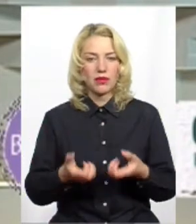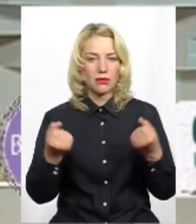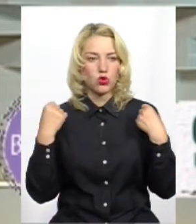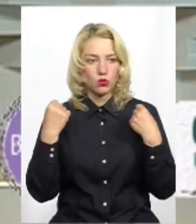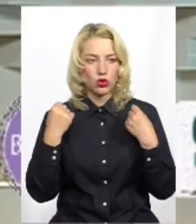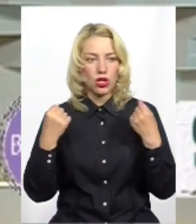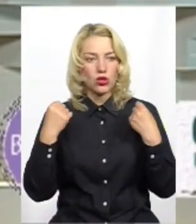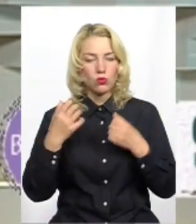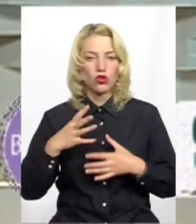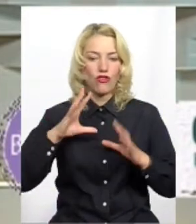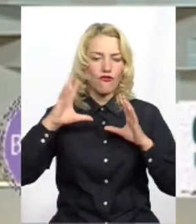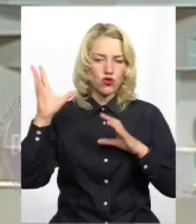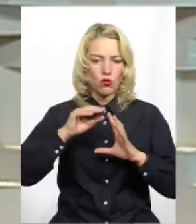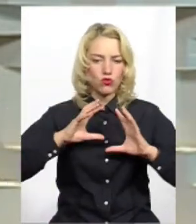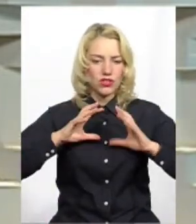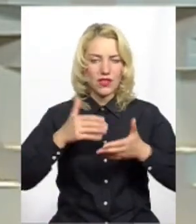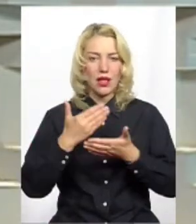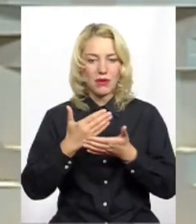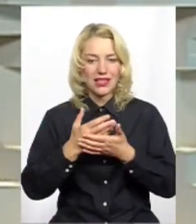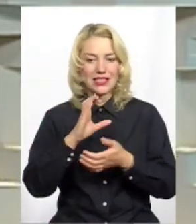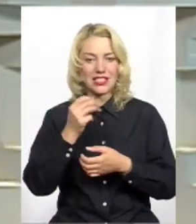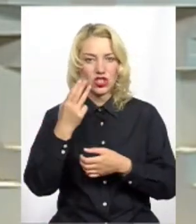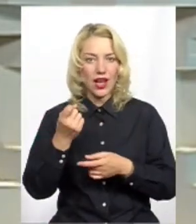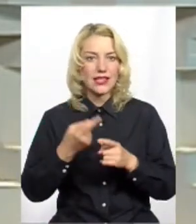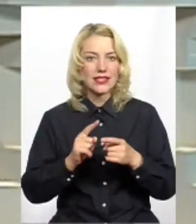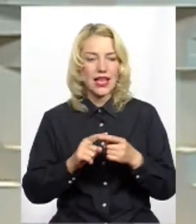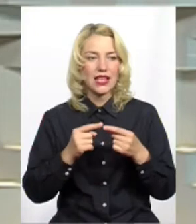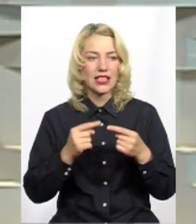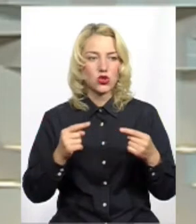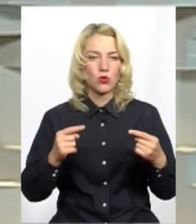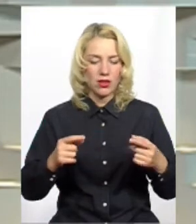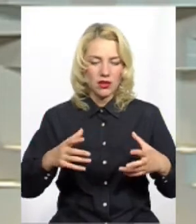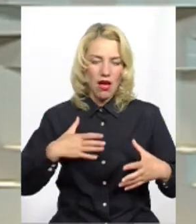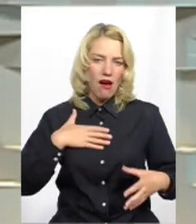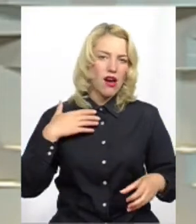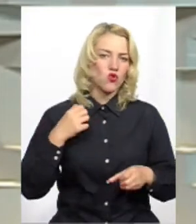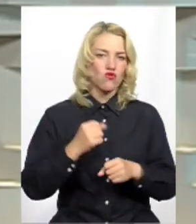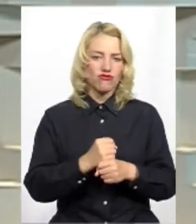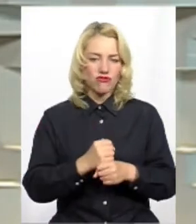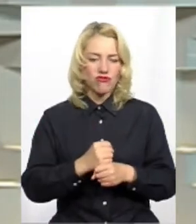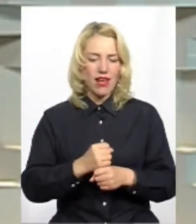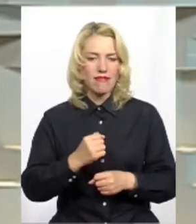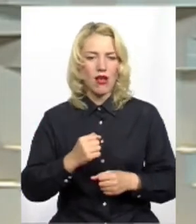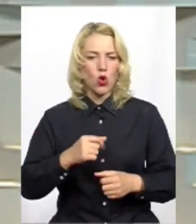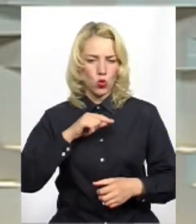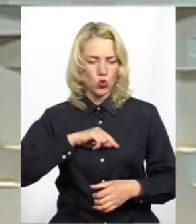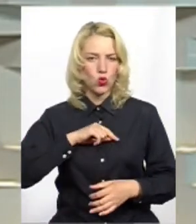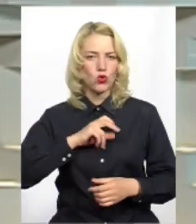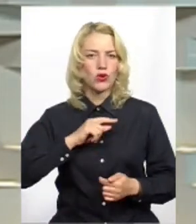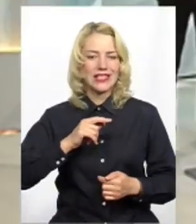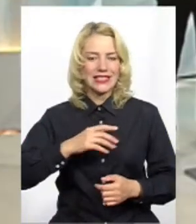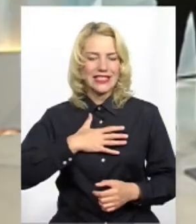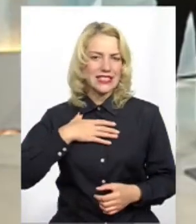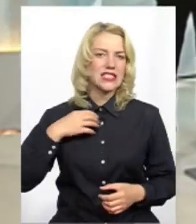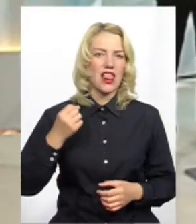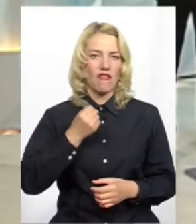Спорт в усьому світі, наприклад, в США, є інструментом гартування духу і підприємницького духу в першу чергу. Тобто, сили